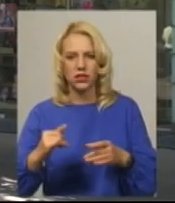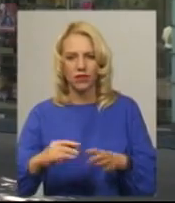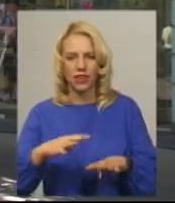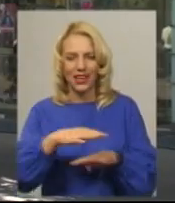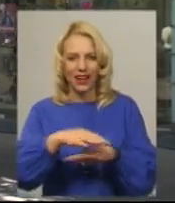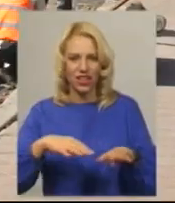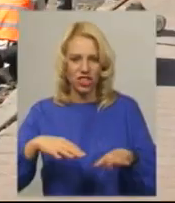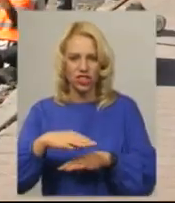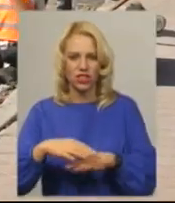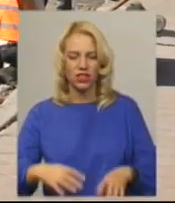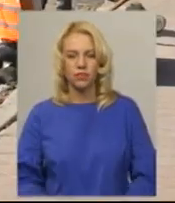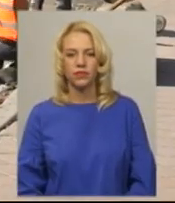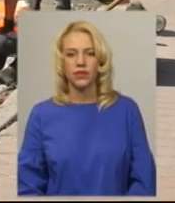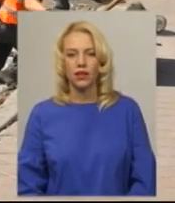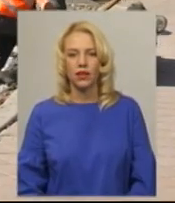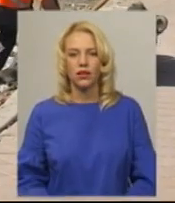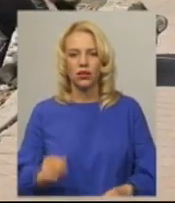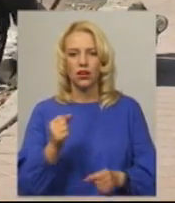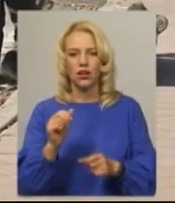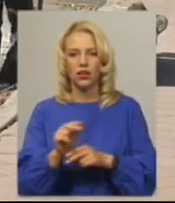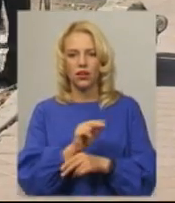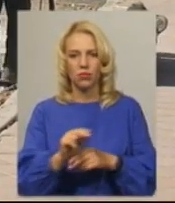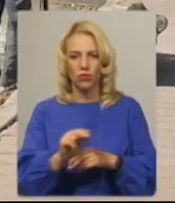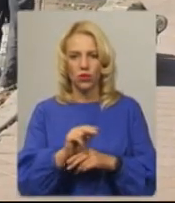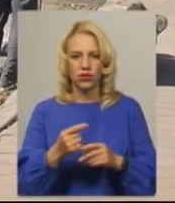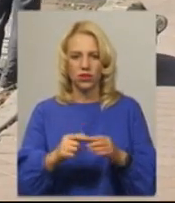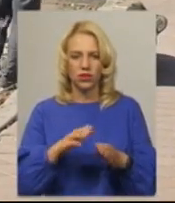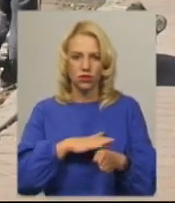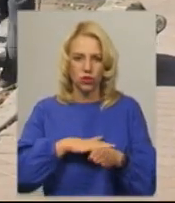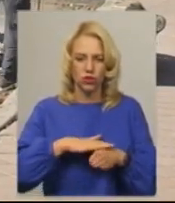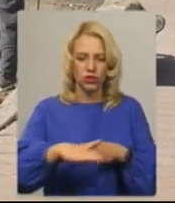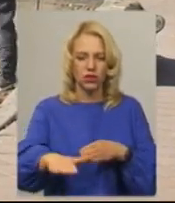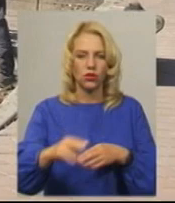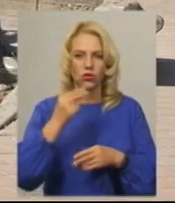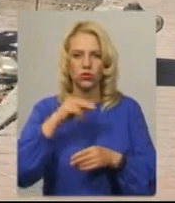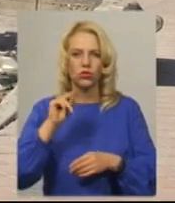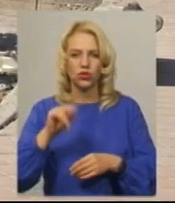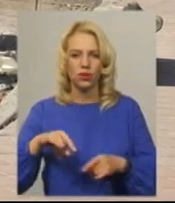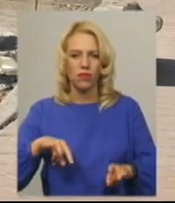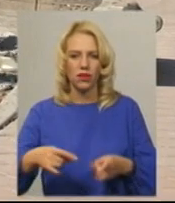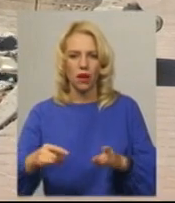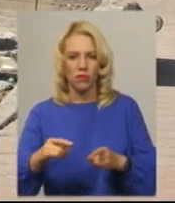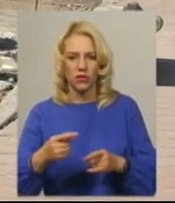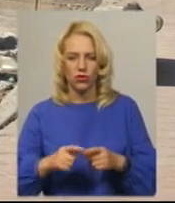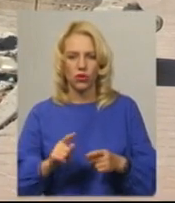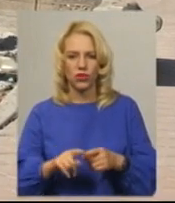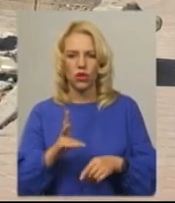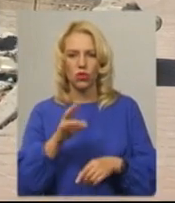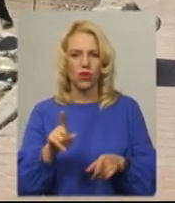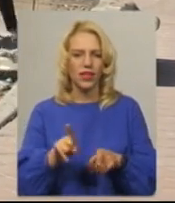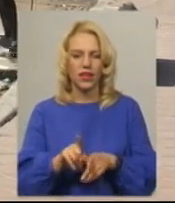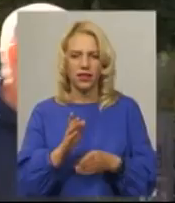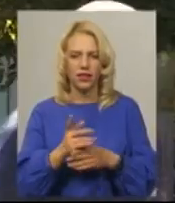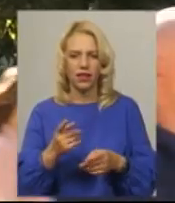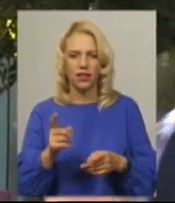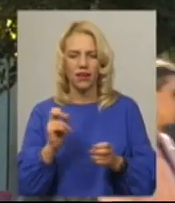і люків. Ремонт дорожного покриття суцільним методом ефективніший заємковий ремонт. Та не настільки витривалий, як капітальний, додає Василь